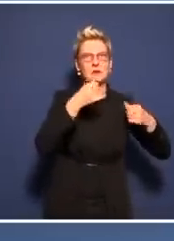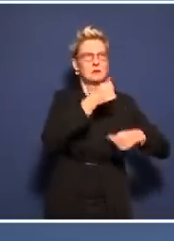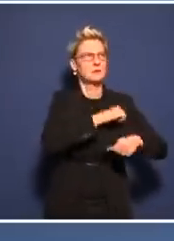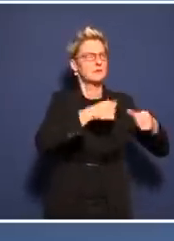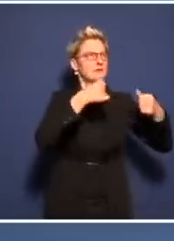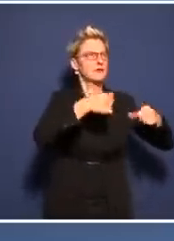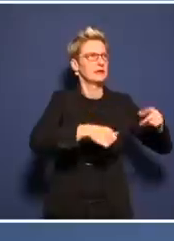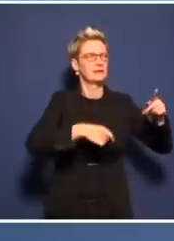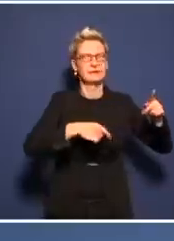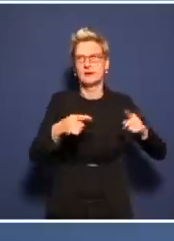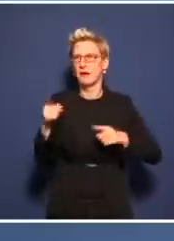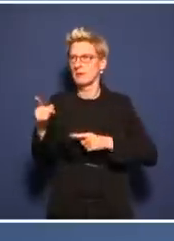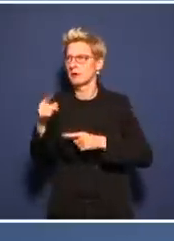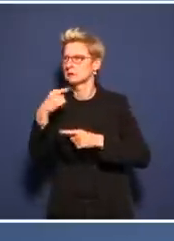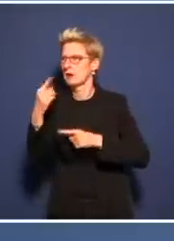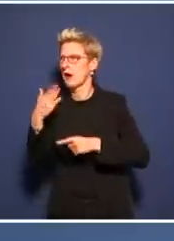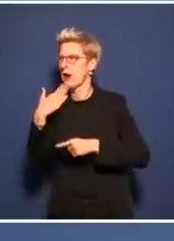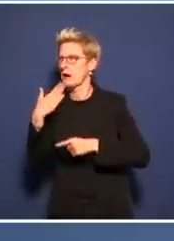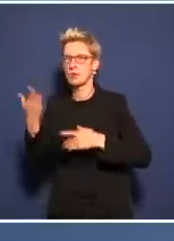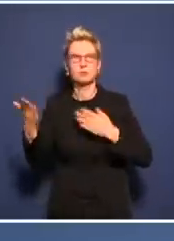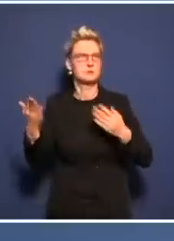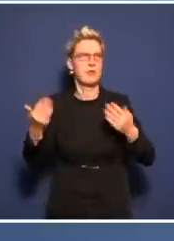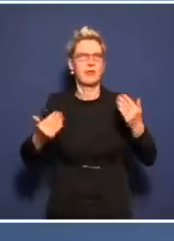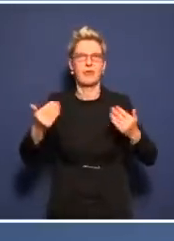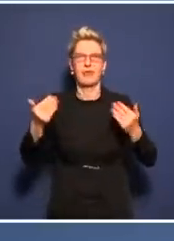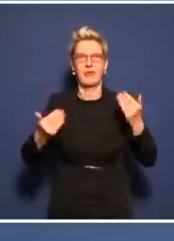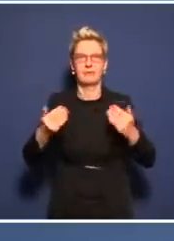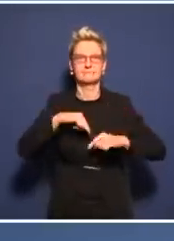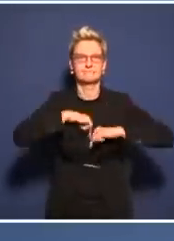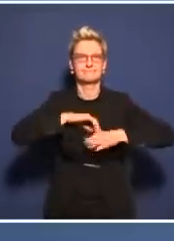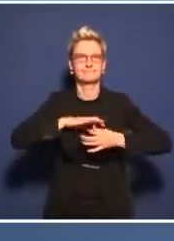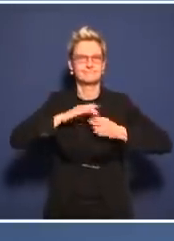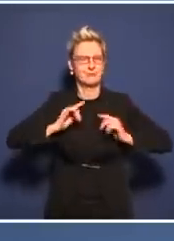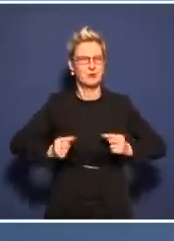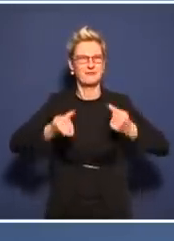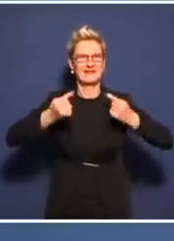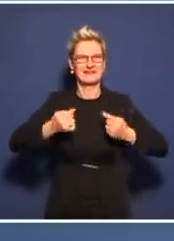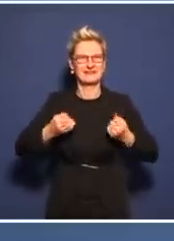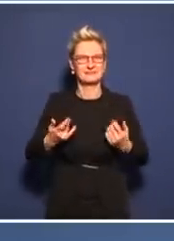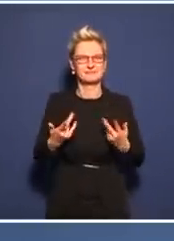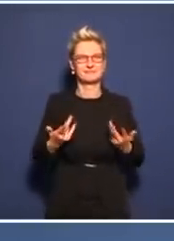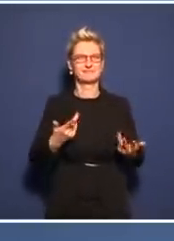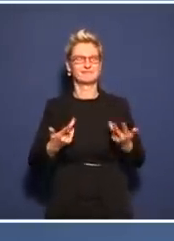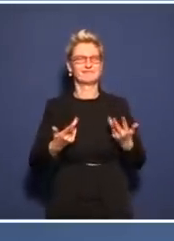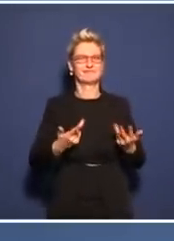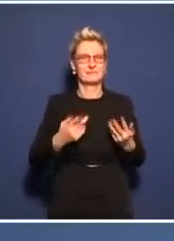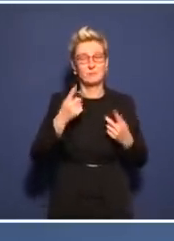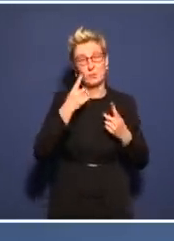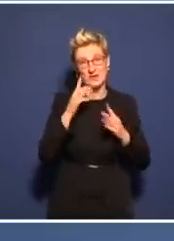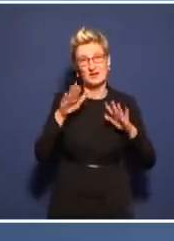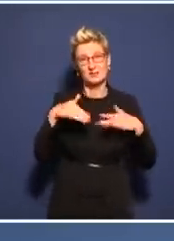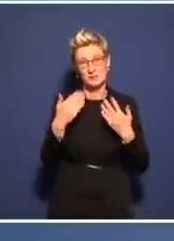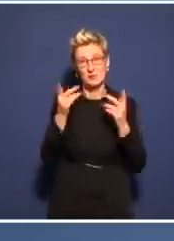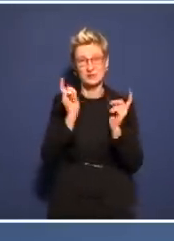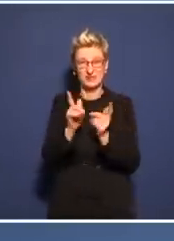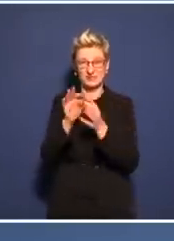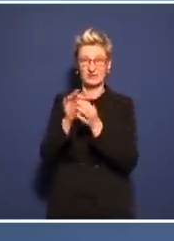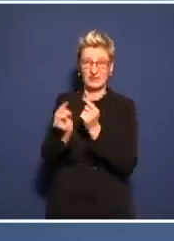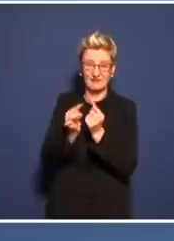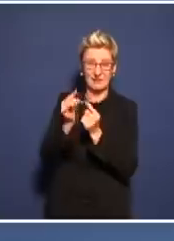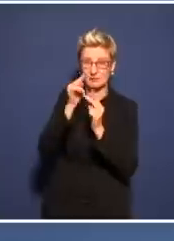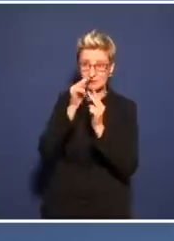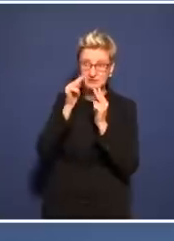inneren Verständniskonflikt und ja, die Folgen sehen wir, glaube ich, derzeit in der Gesellschaft. Und ich glaube,